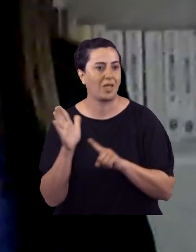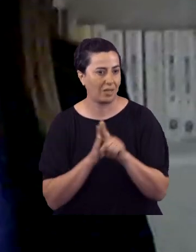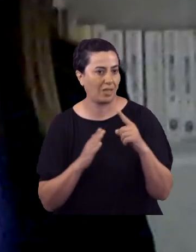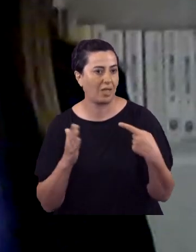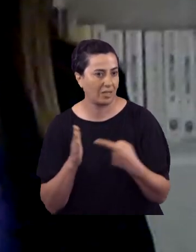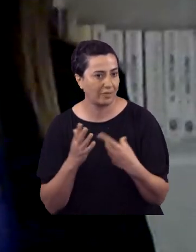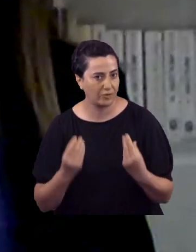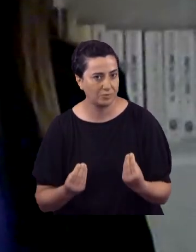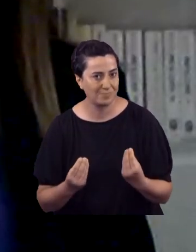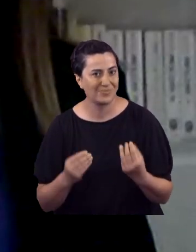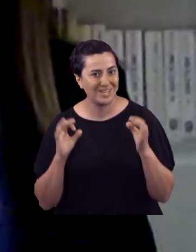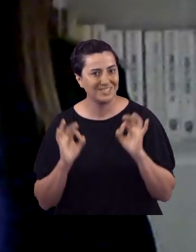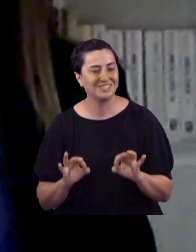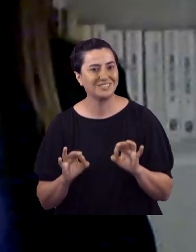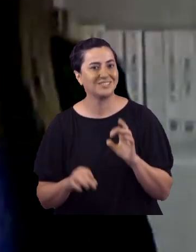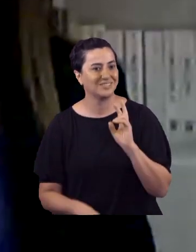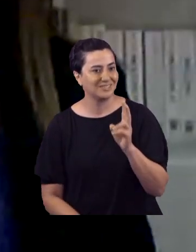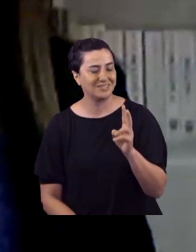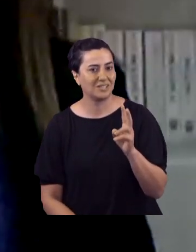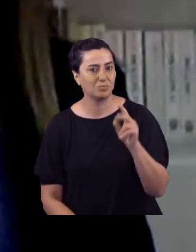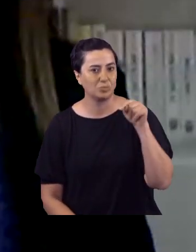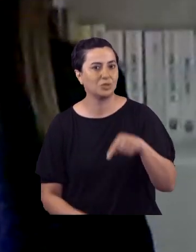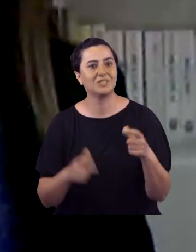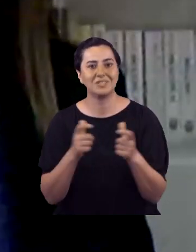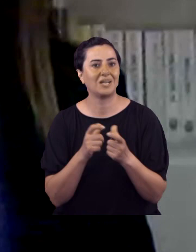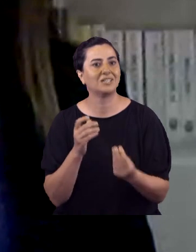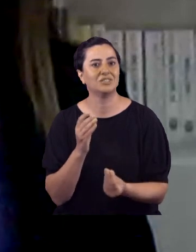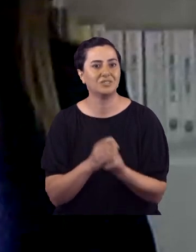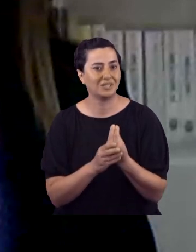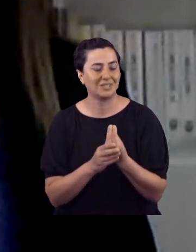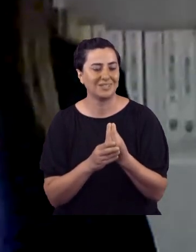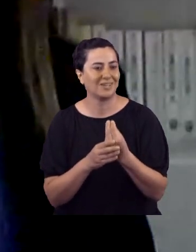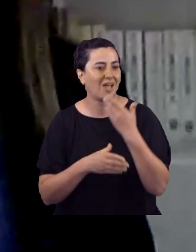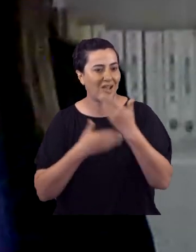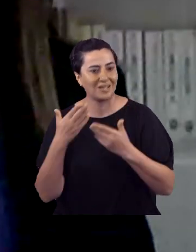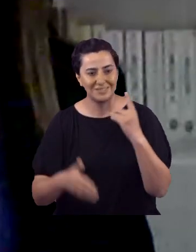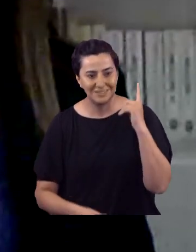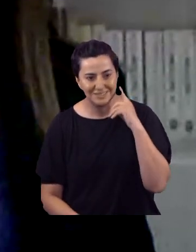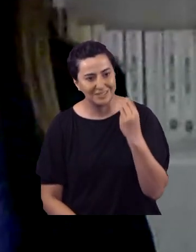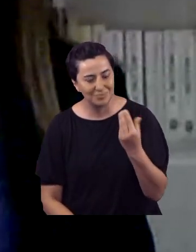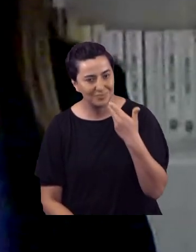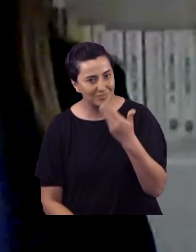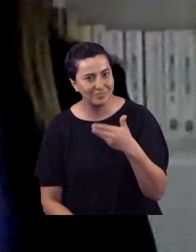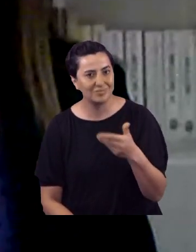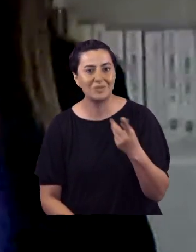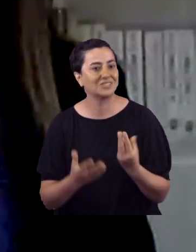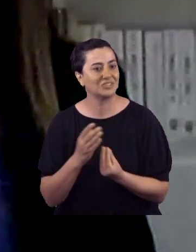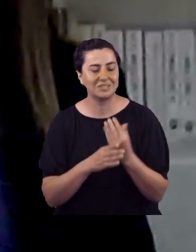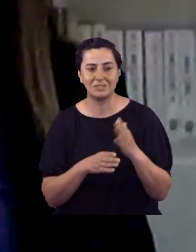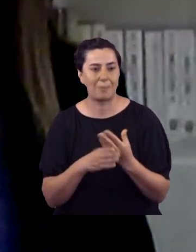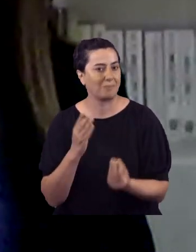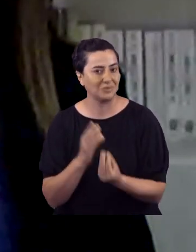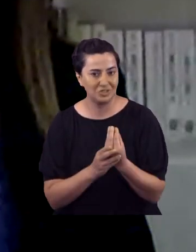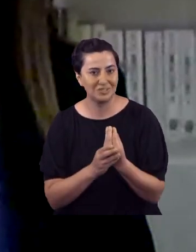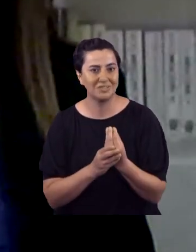kadınları. Şimdi öncelikle sizden tabii ki bu derneğin kuruluş hikayesini dinleyelim. Nasıl kuruldu, neden